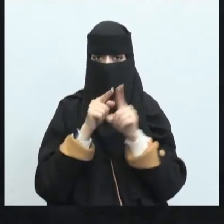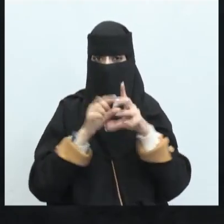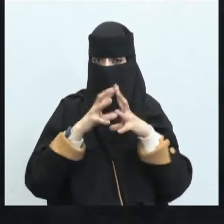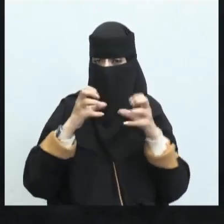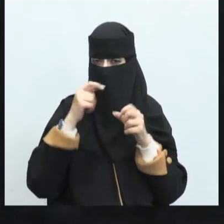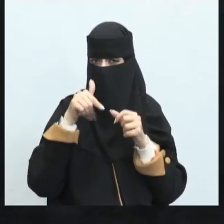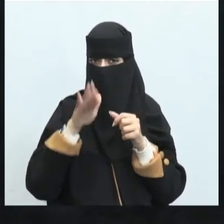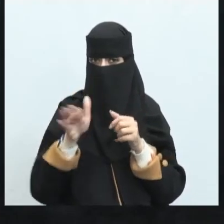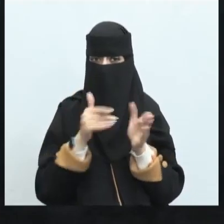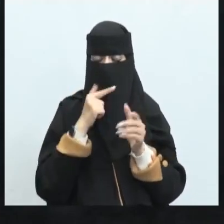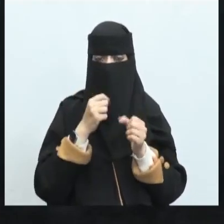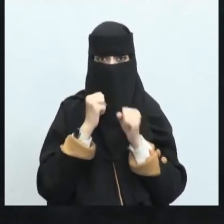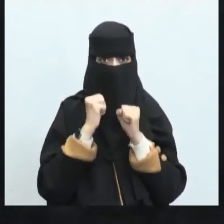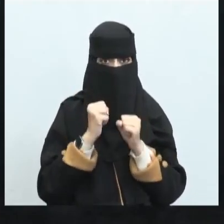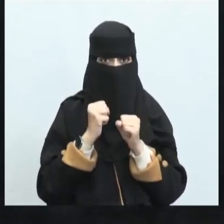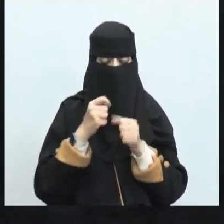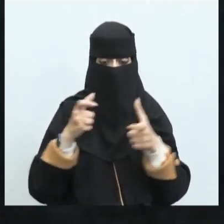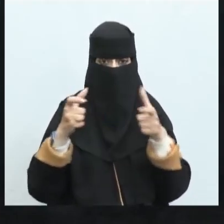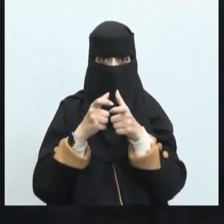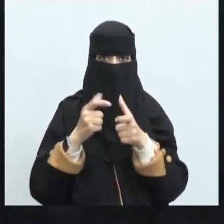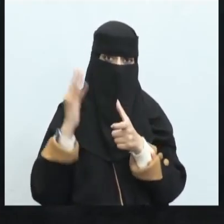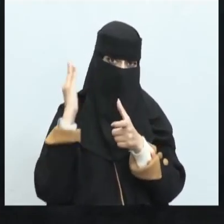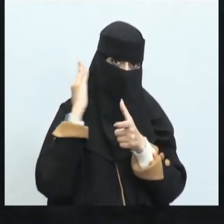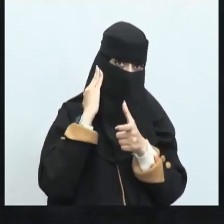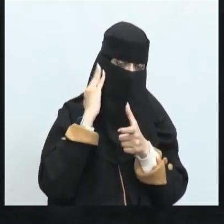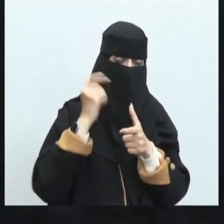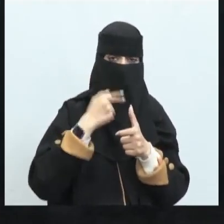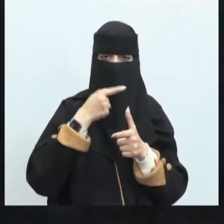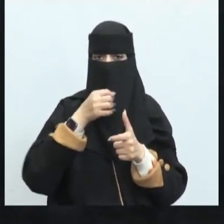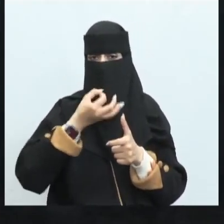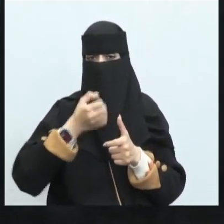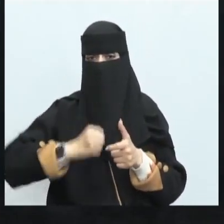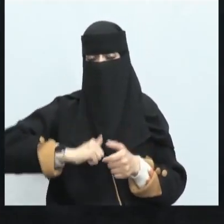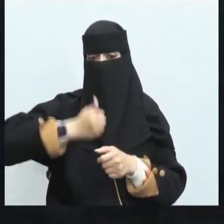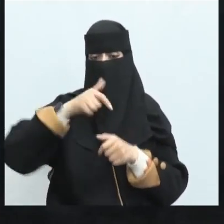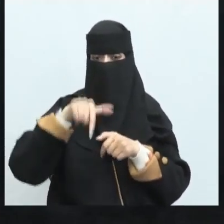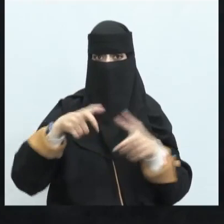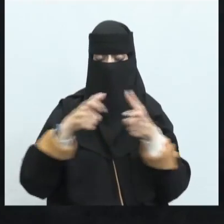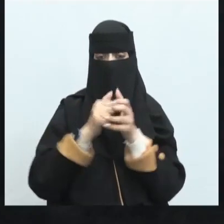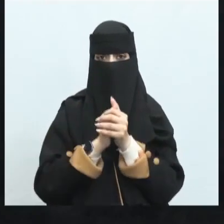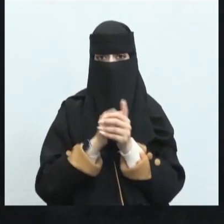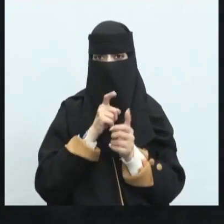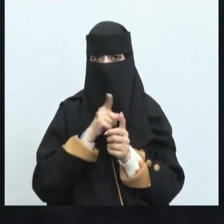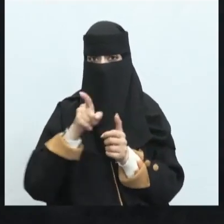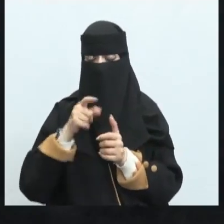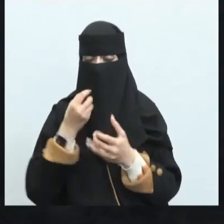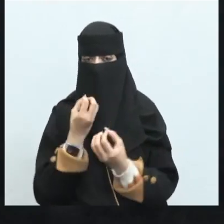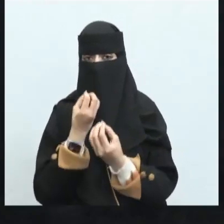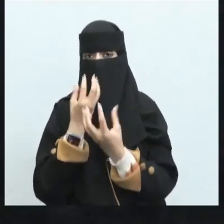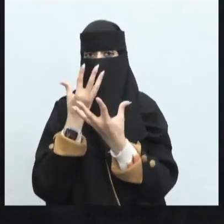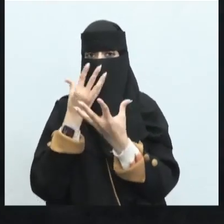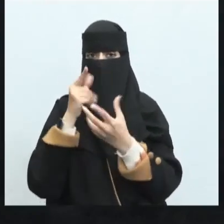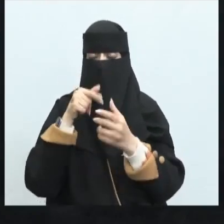أننا يعني في شدتنا وأننا نكثر من الأمانة ويمدح قومه يذكر أيضا أهم صفاتهم ثم يقول وهم ربيع للمجاور فيهم